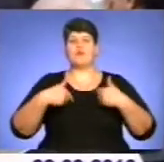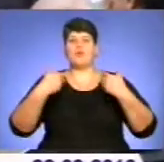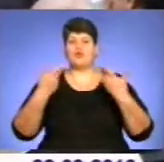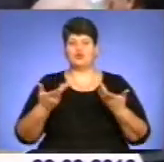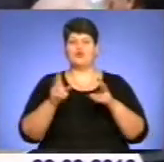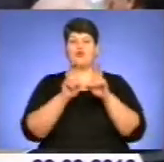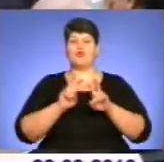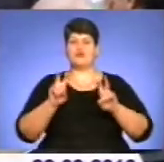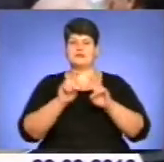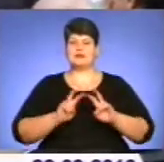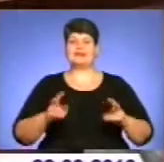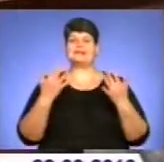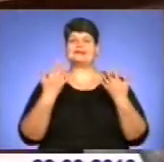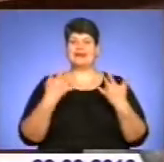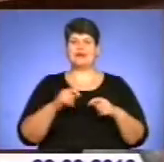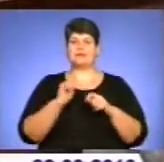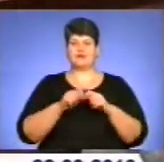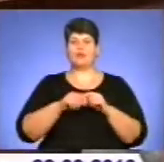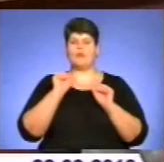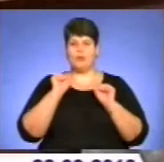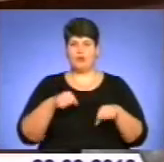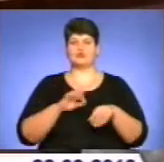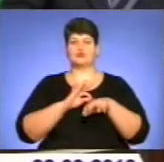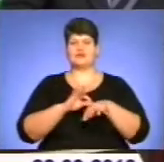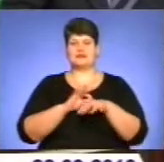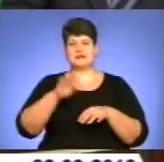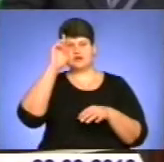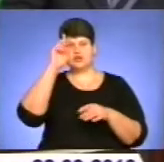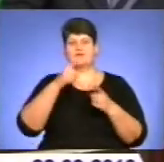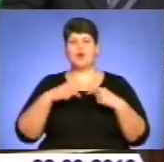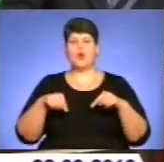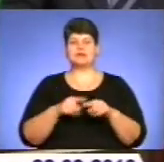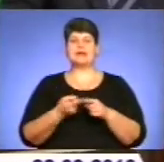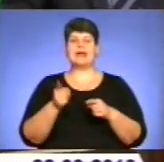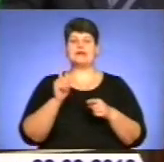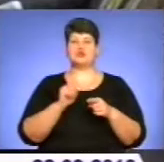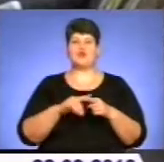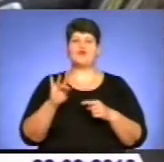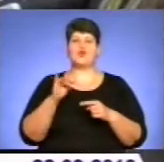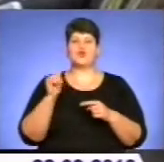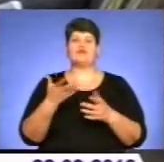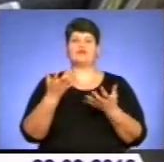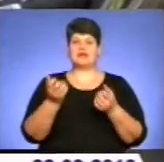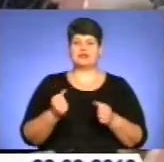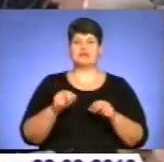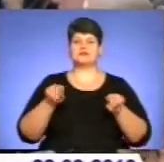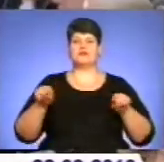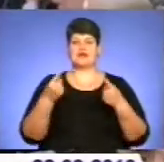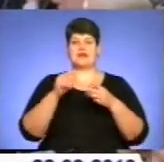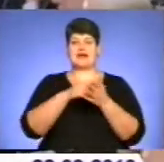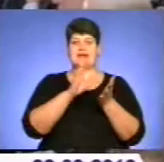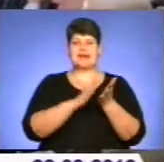розібратися, скільки ж перевірок можуть провести державні органи. Для цього ФРУ зайнялися створенням реєстру